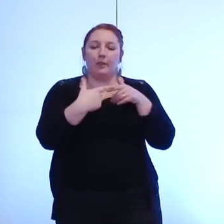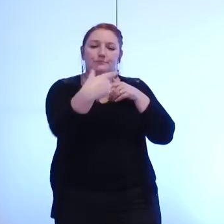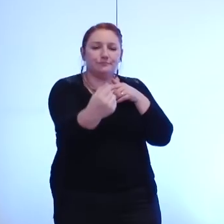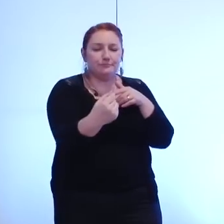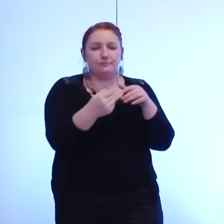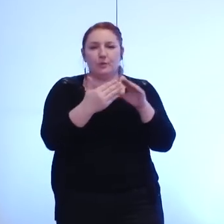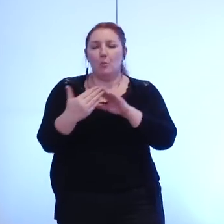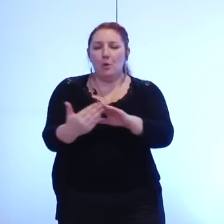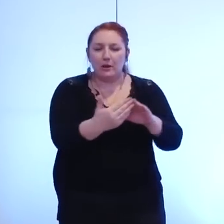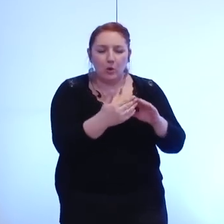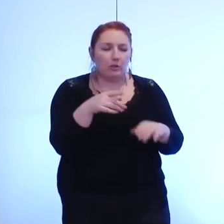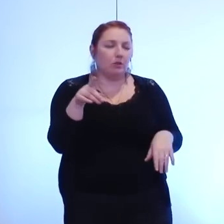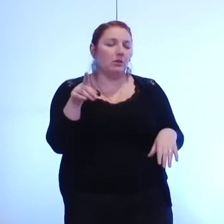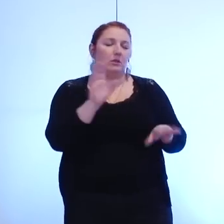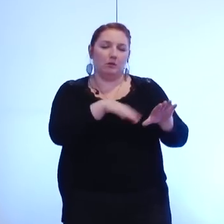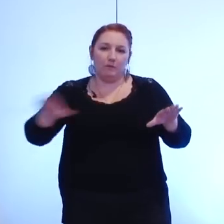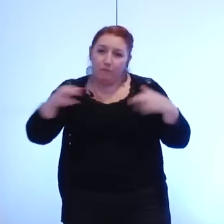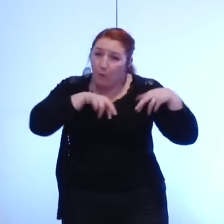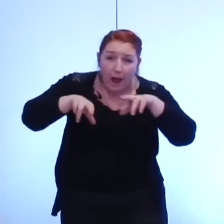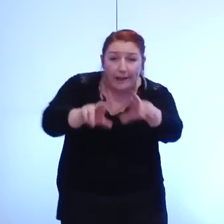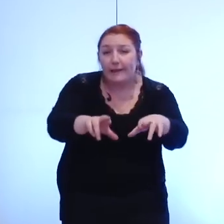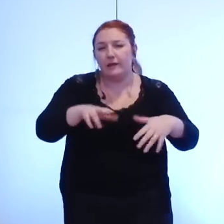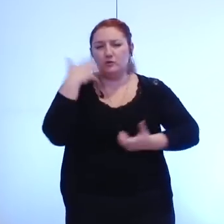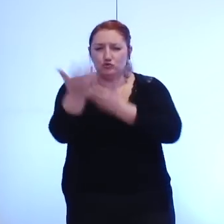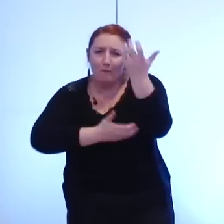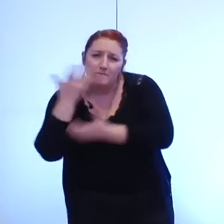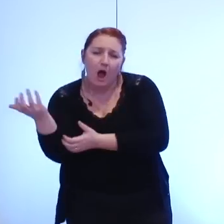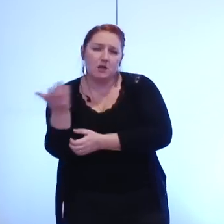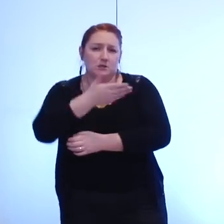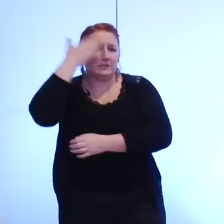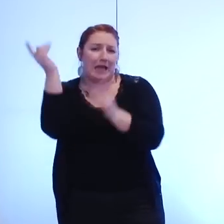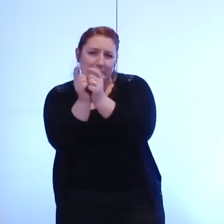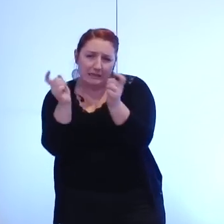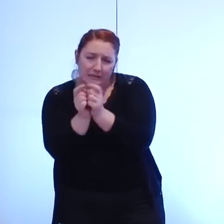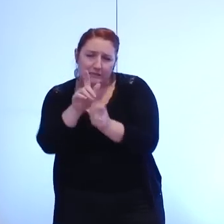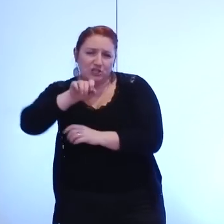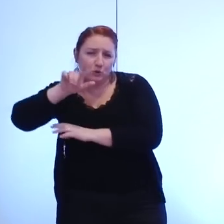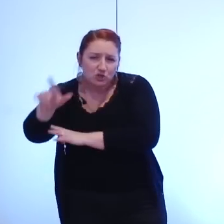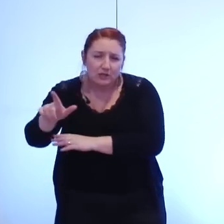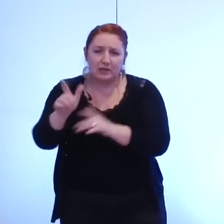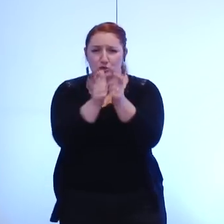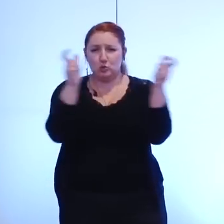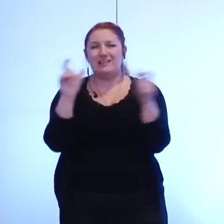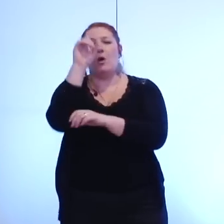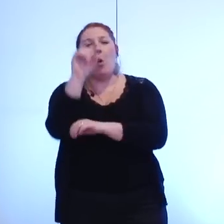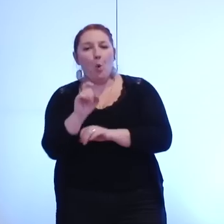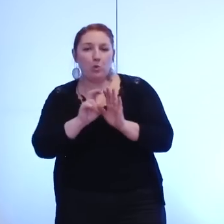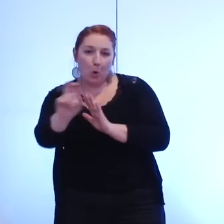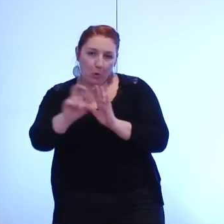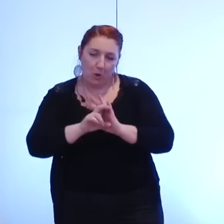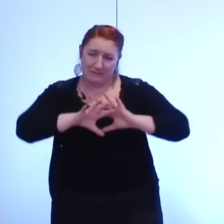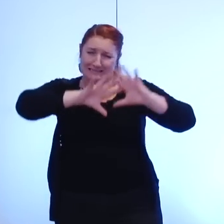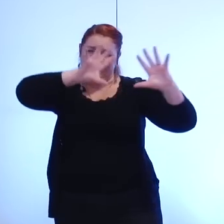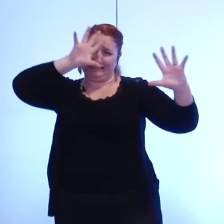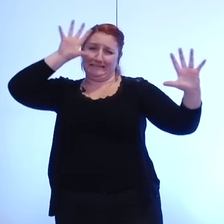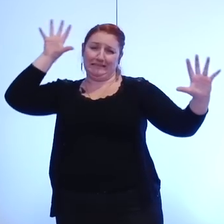les participations dans les parkings la compagnie de chauffage le gaz électricité de Grenoble la société des eaux de Grenoble quant au personnel